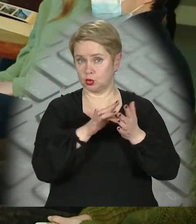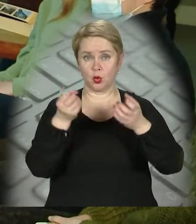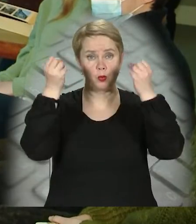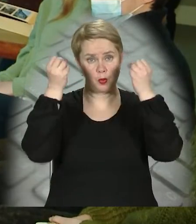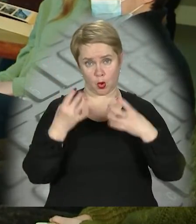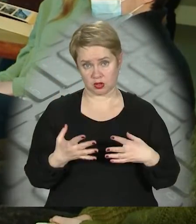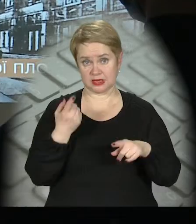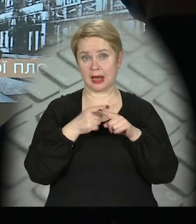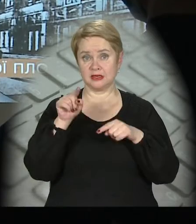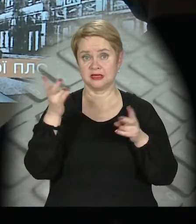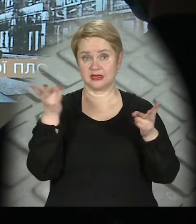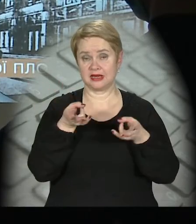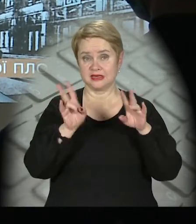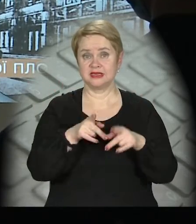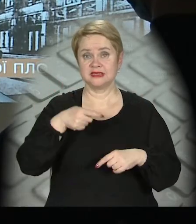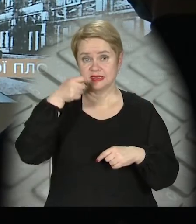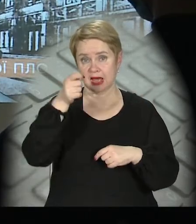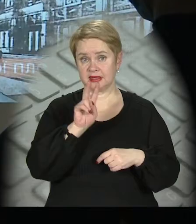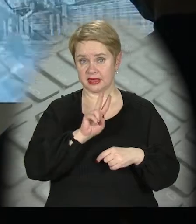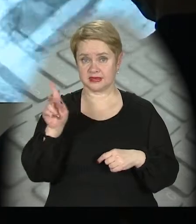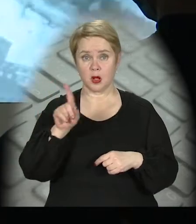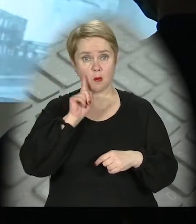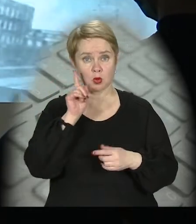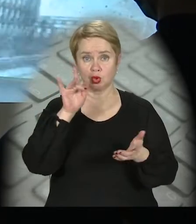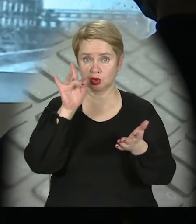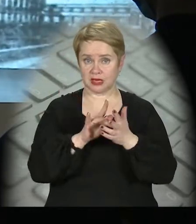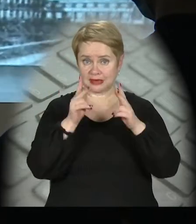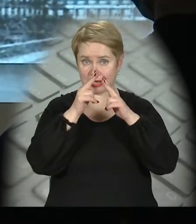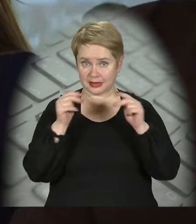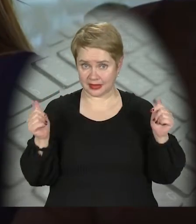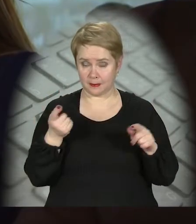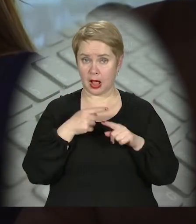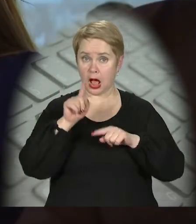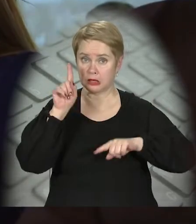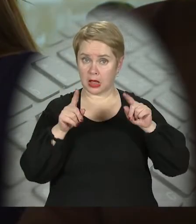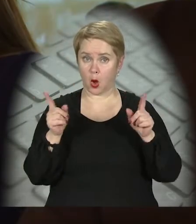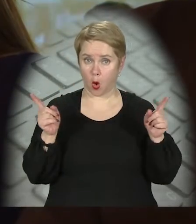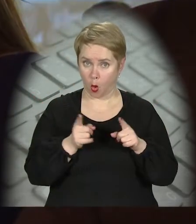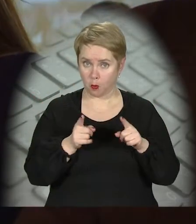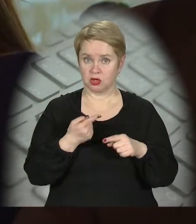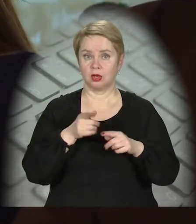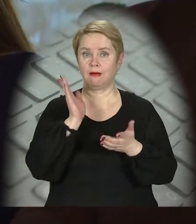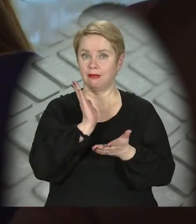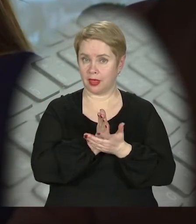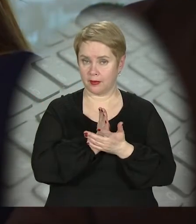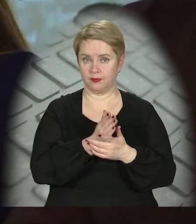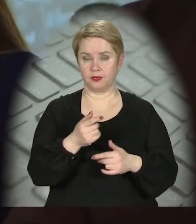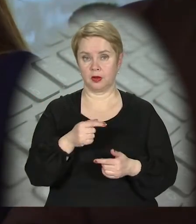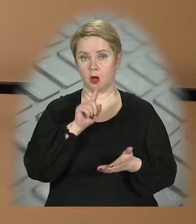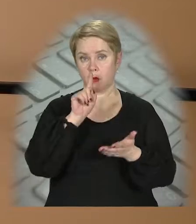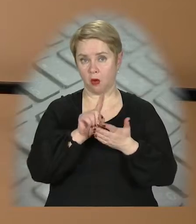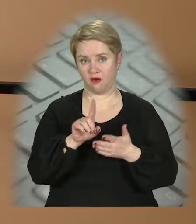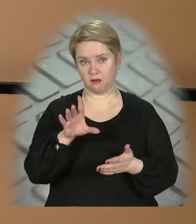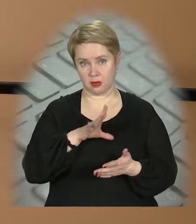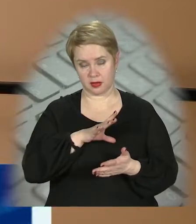просто. Для цього треба залишити заяву на сайті молодіжного центру Дніпра. Але деякі обмеження все ж таки є. У вас повинна